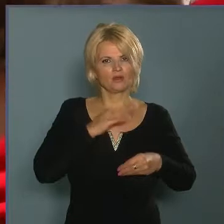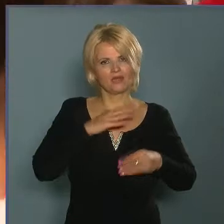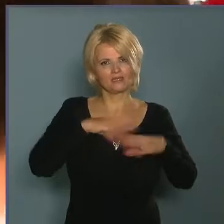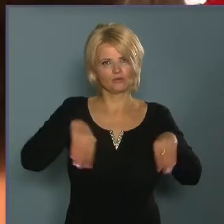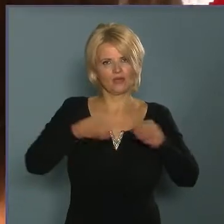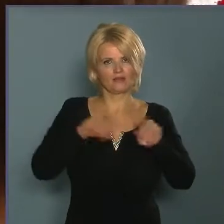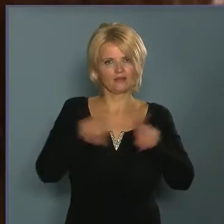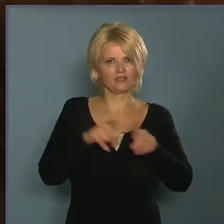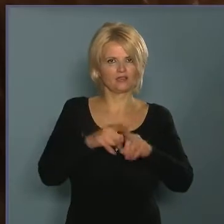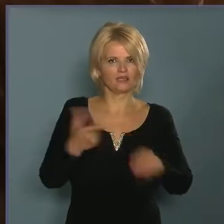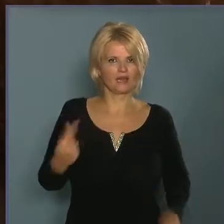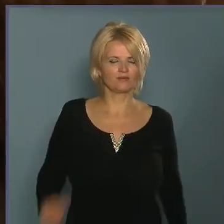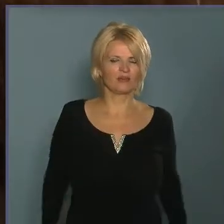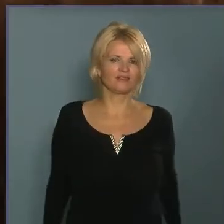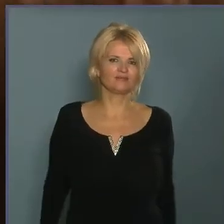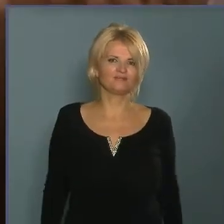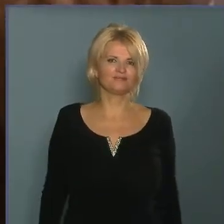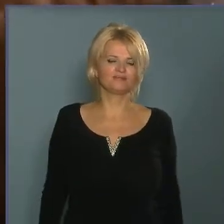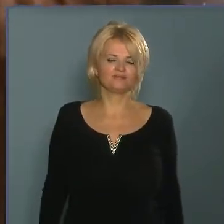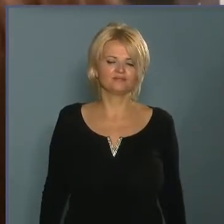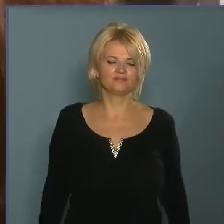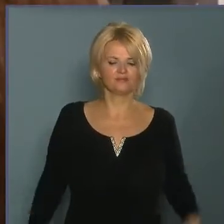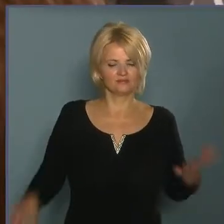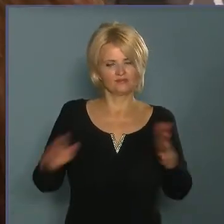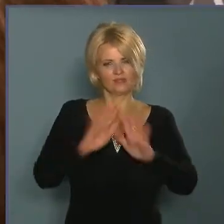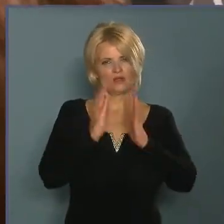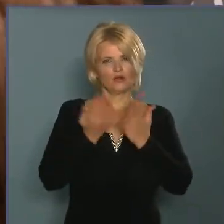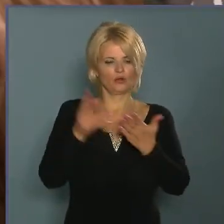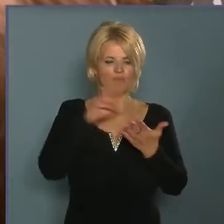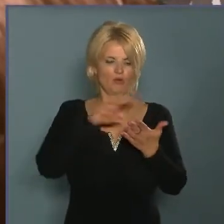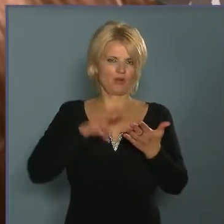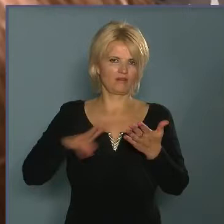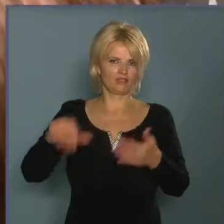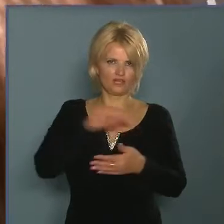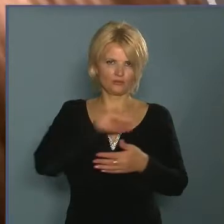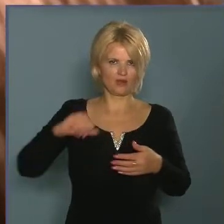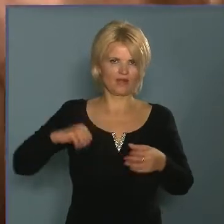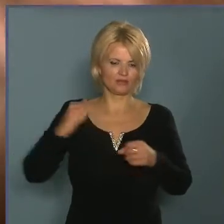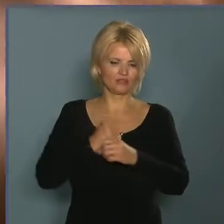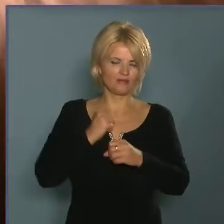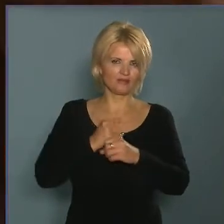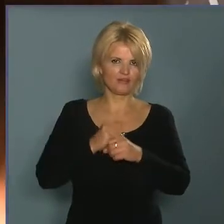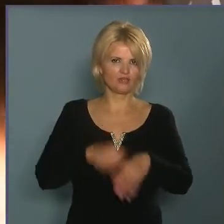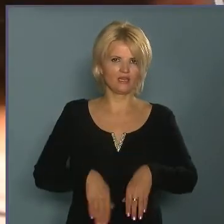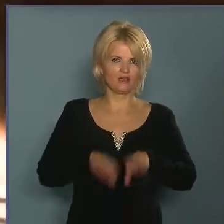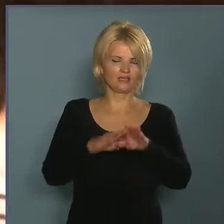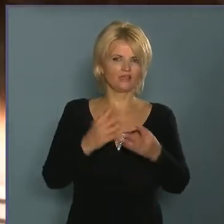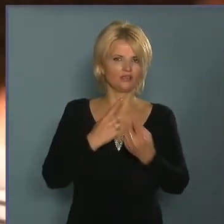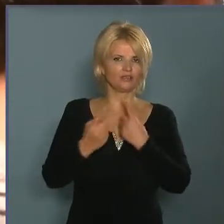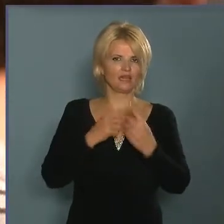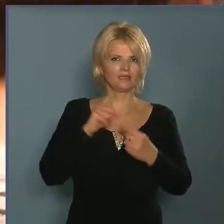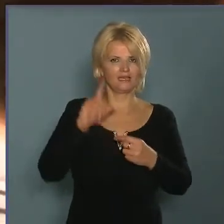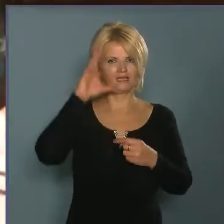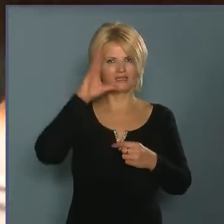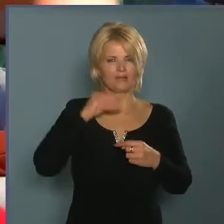testvéreivel. Izgalmas ötlet, hiszen az olvasás, a könyvolvasás az egy magányos tevékenység. Tevékenység, a társasjáték meg ahhoz minimum